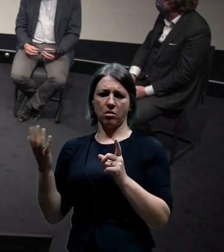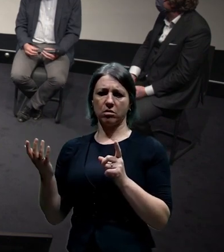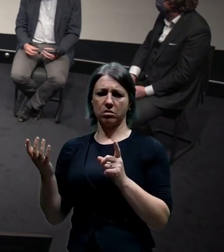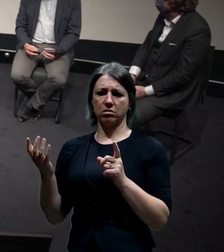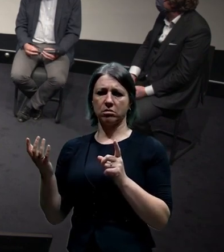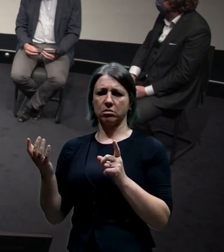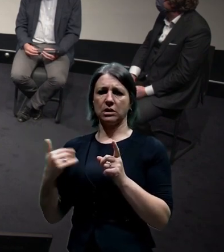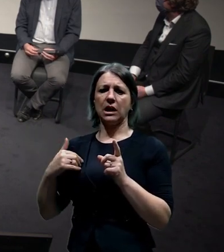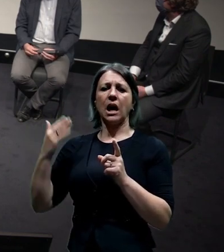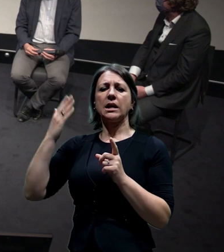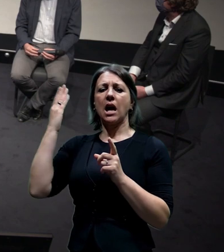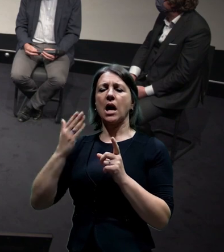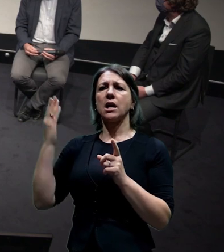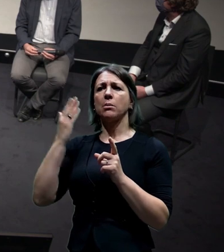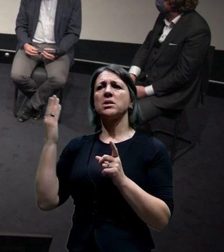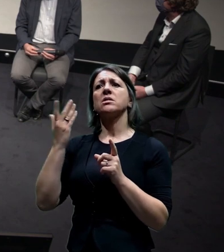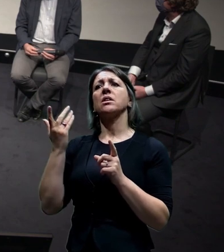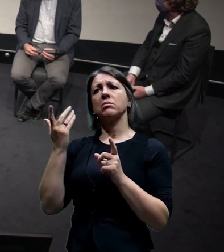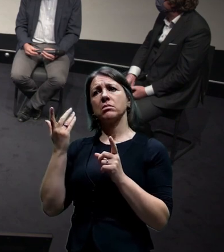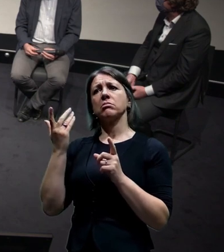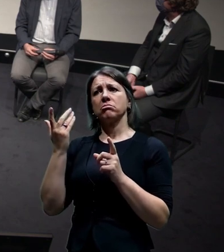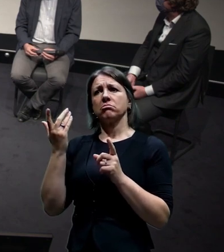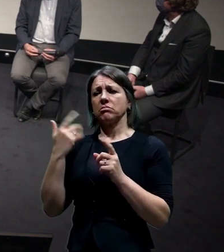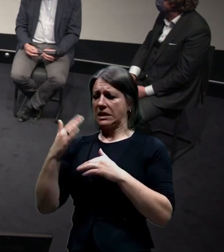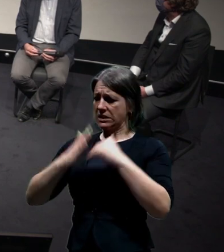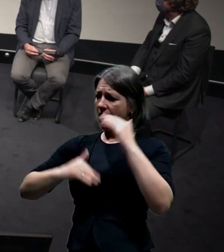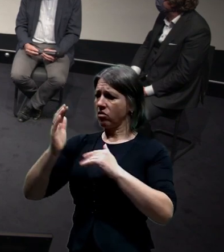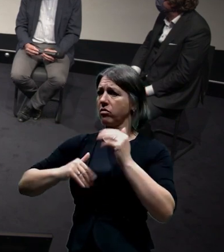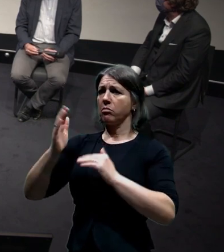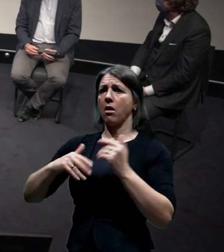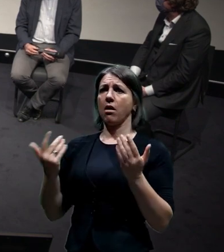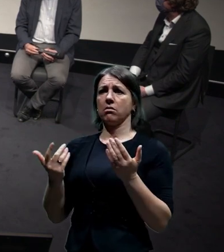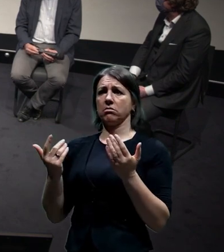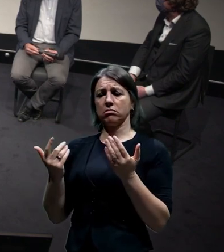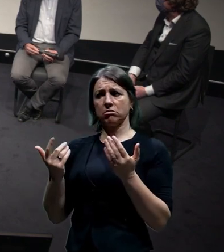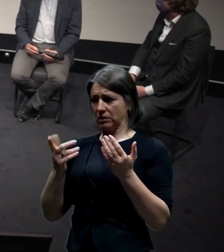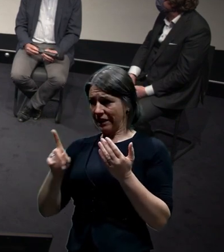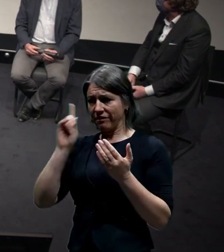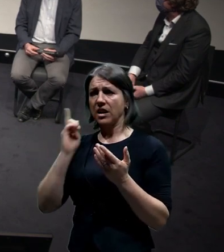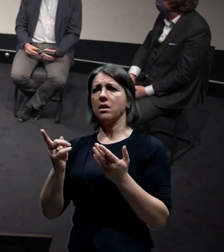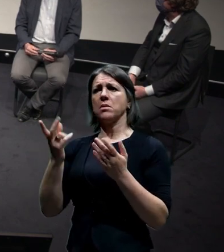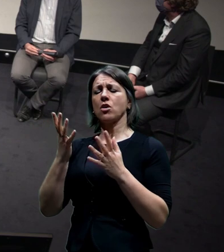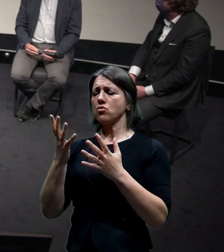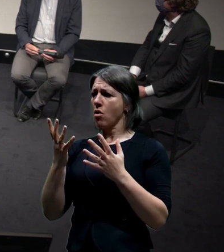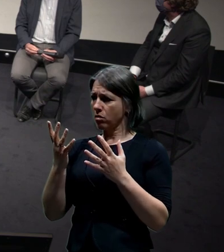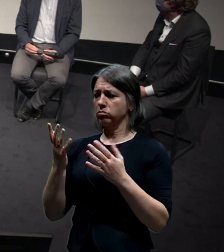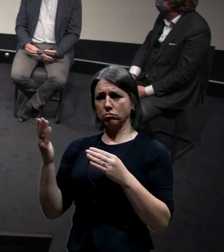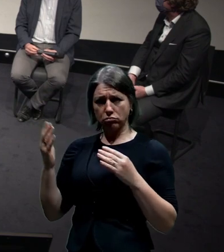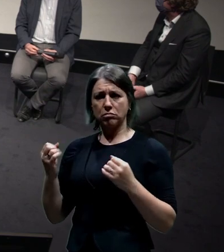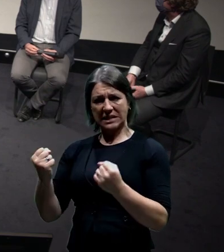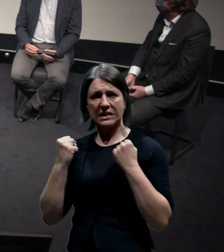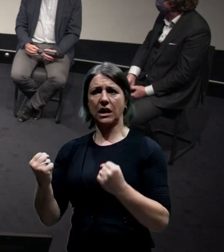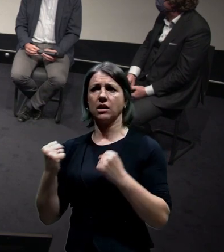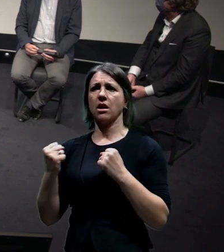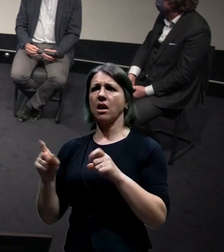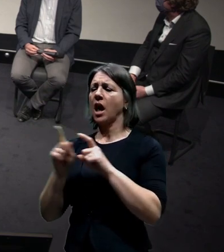stavba, která si myslím, že je plánovaná taková plnokrevná, plnohodnotná, prostě jako mluví se o tom. Já